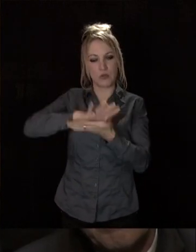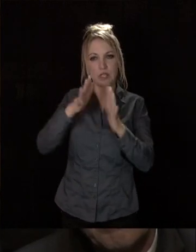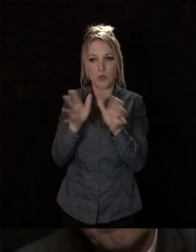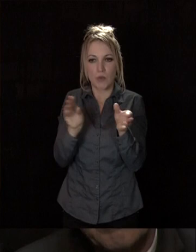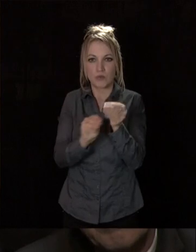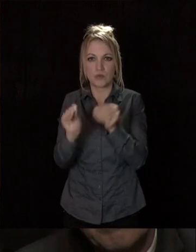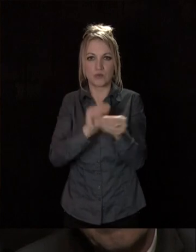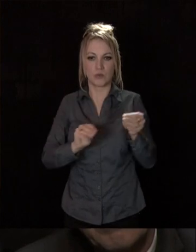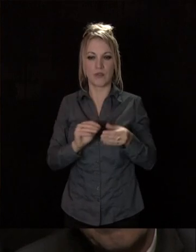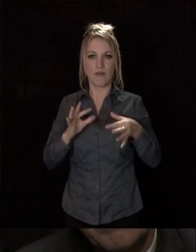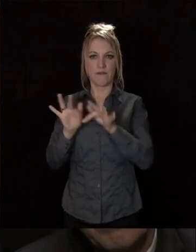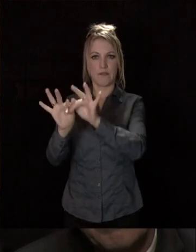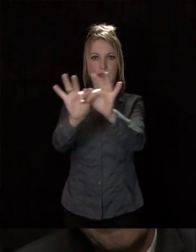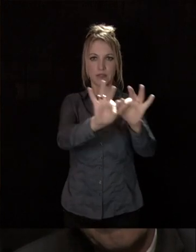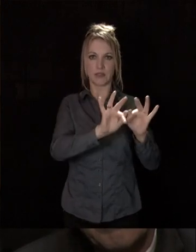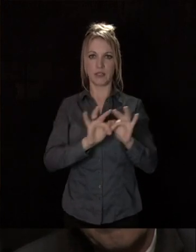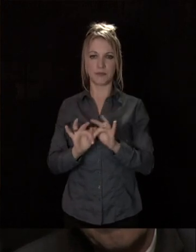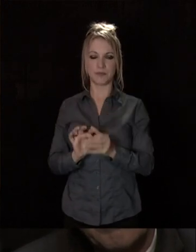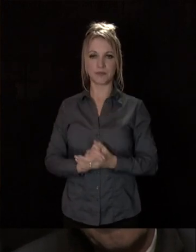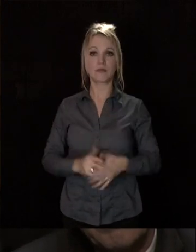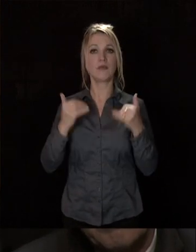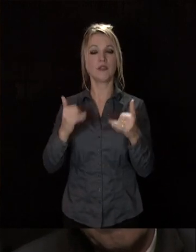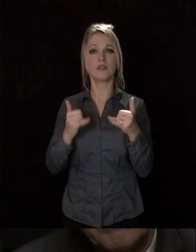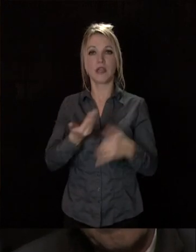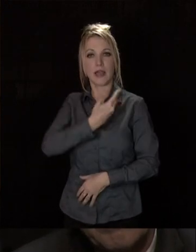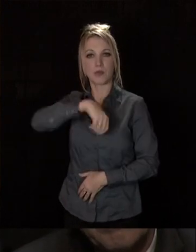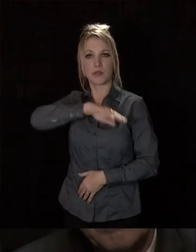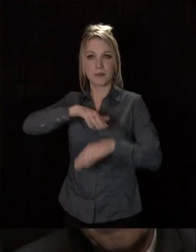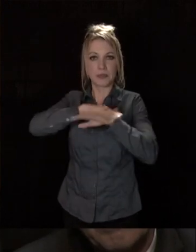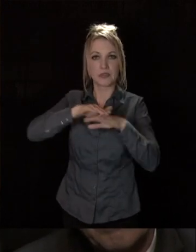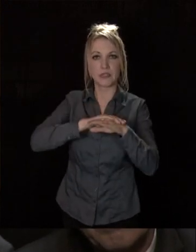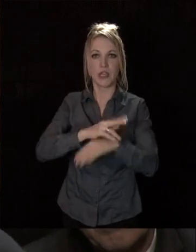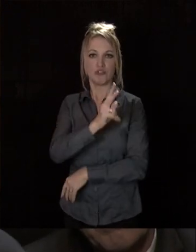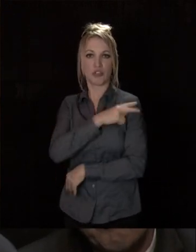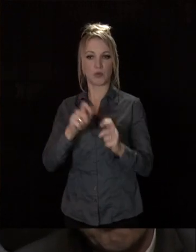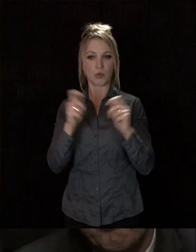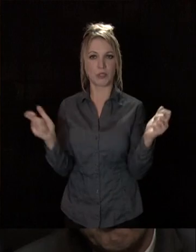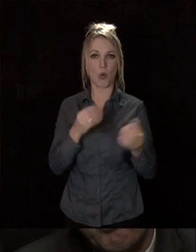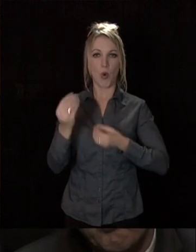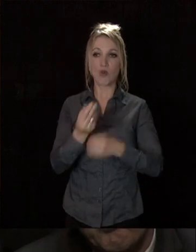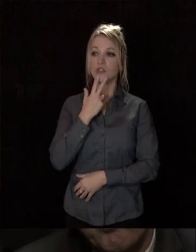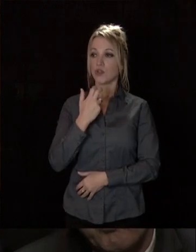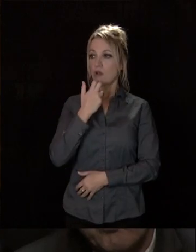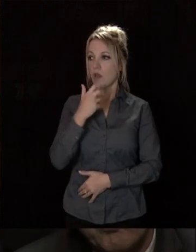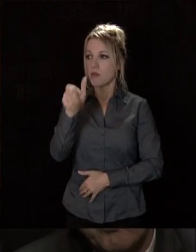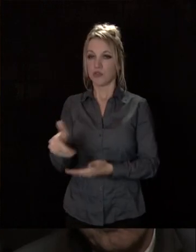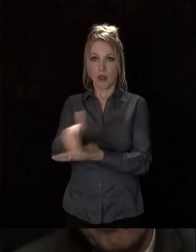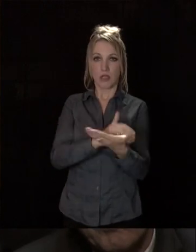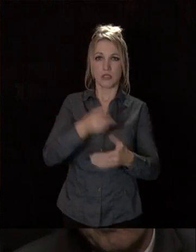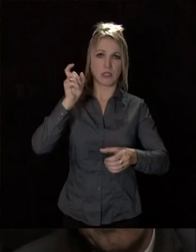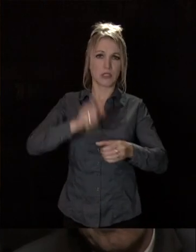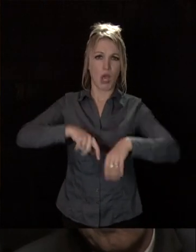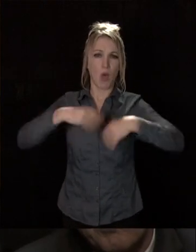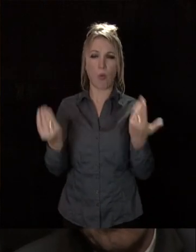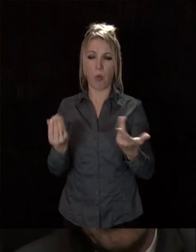effectivement la fraternité. Nous sommes ici des responsables politiques, des chefs d'entreprise, des citoyens, des salariés, des syndicalistes, des